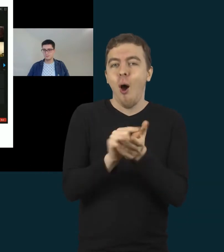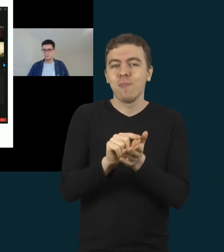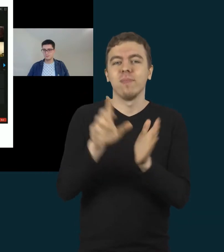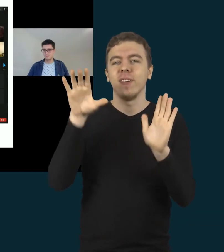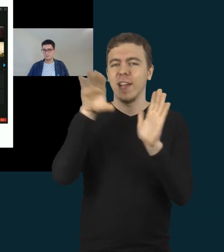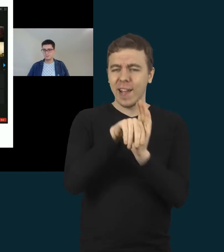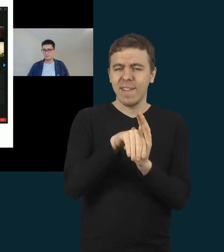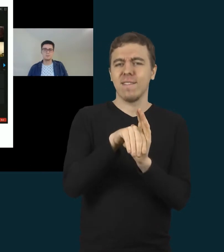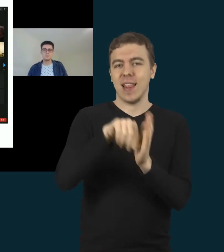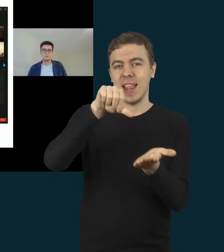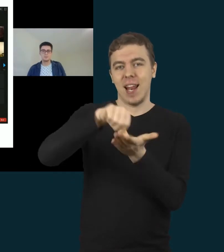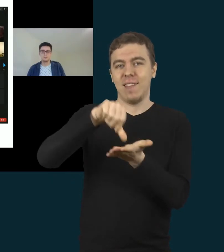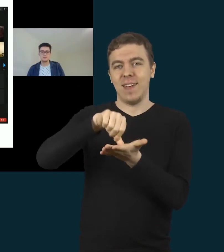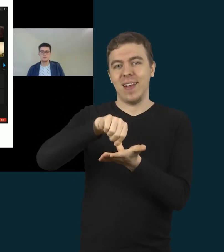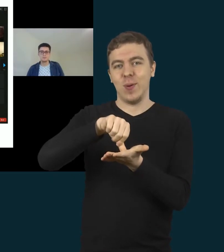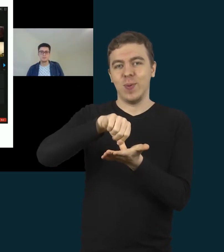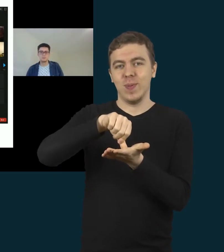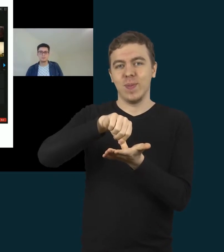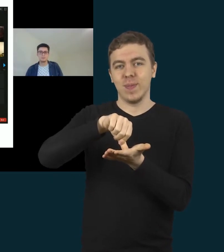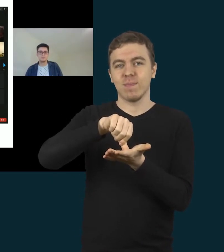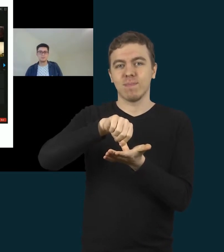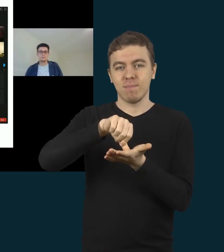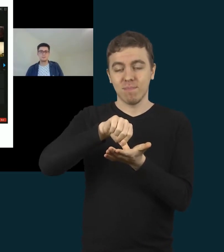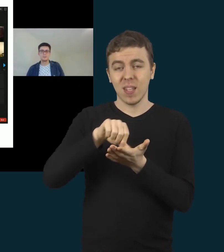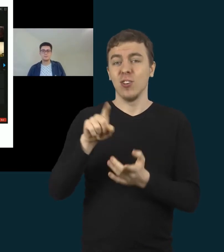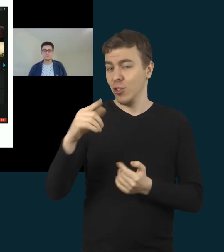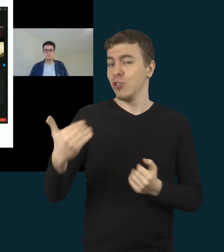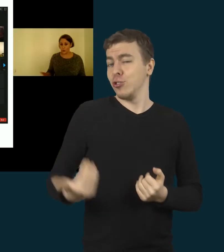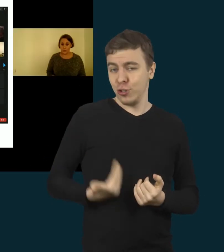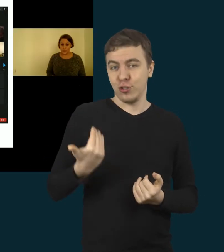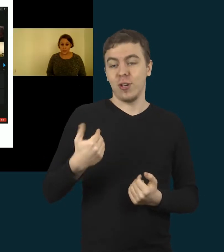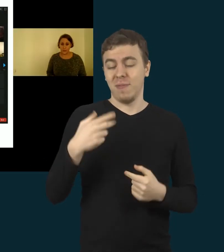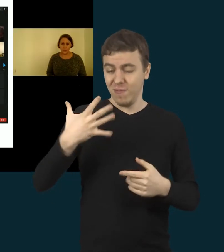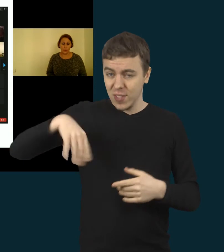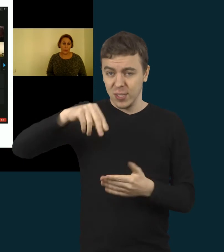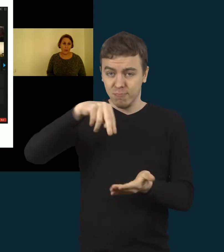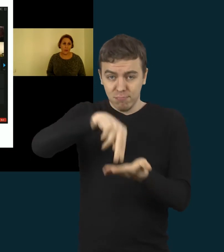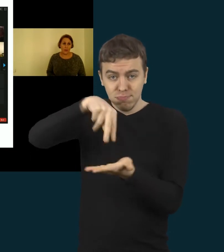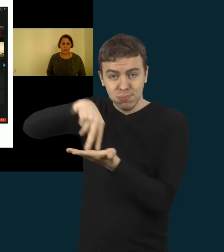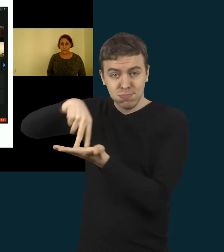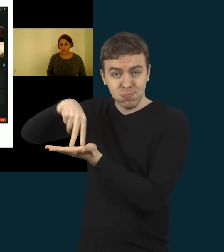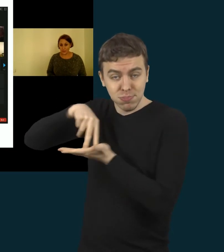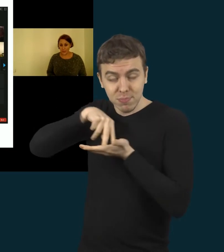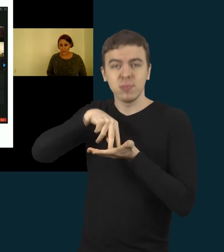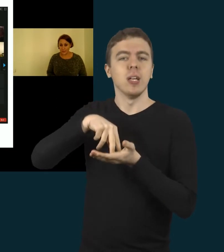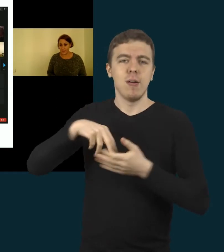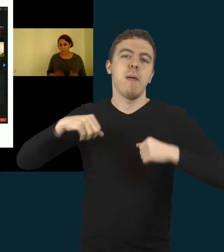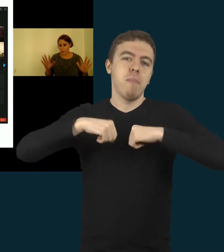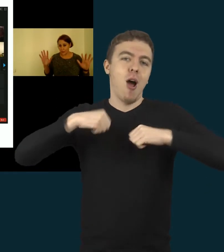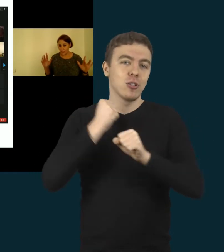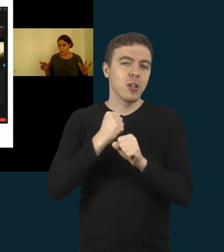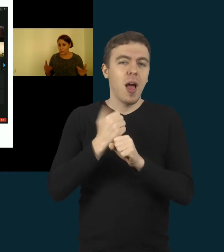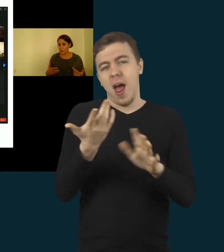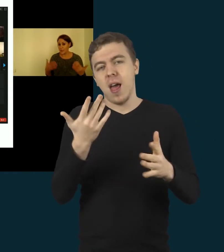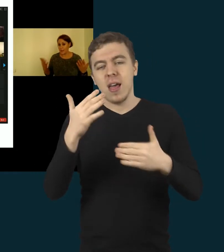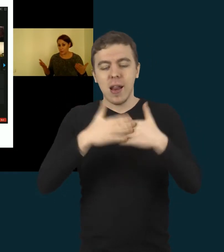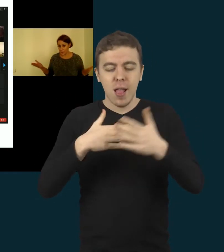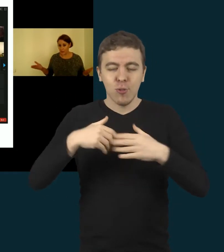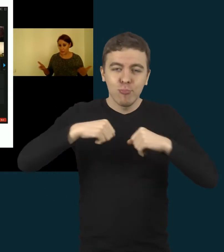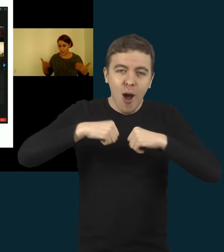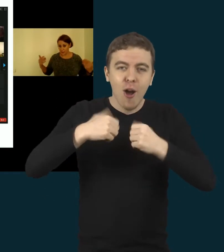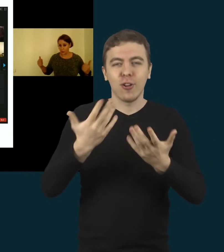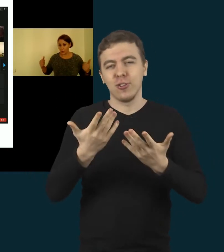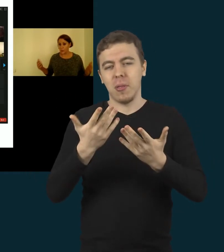į tai, nes tai vyko gyvai. Mes visi sustodavom ir darydavom mankšteles arba rankų mankštelį,